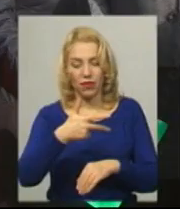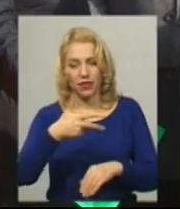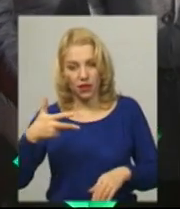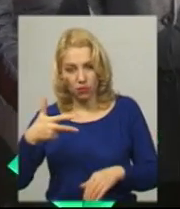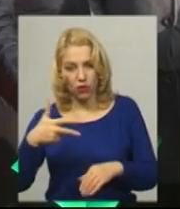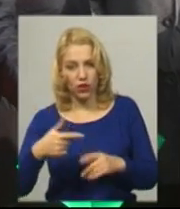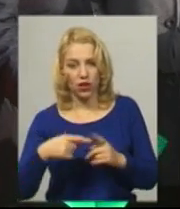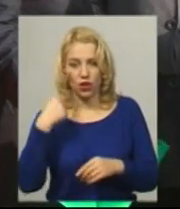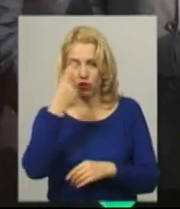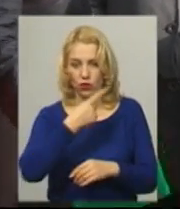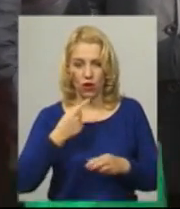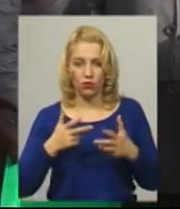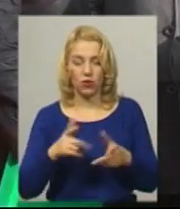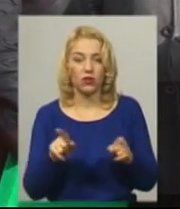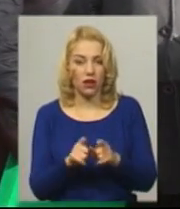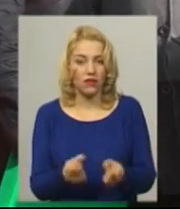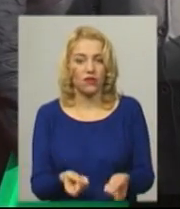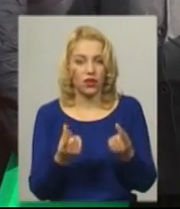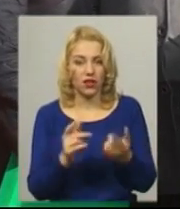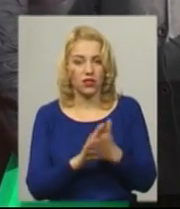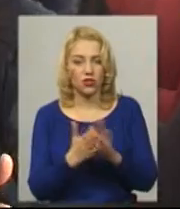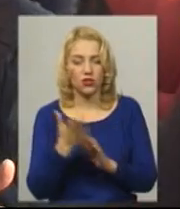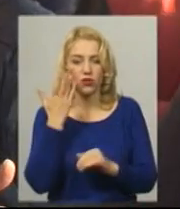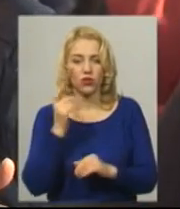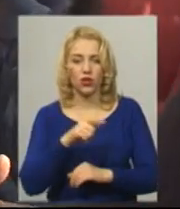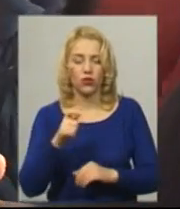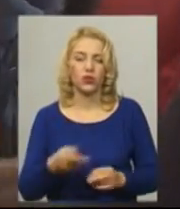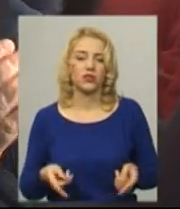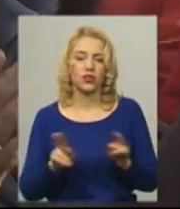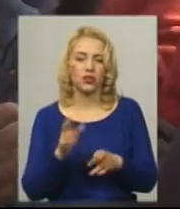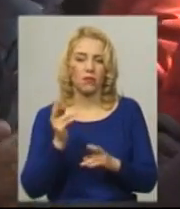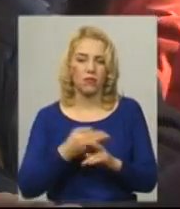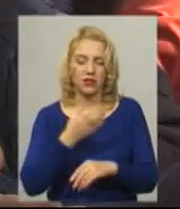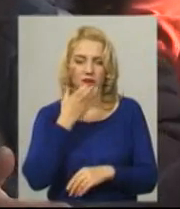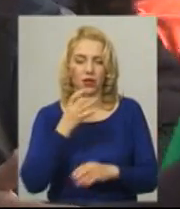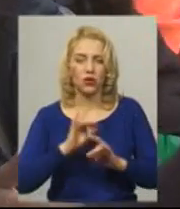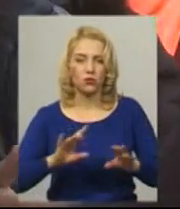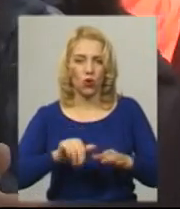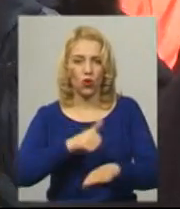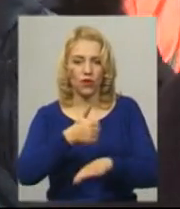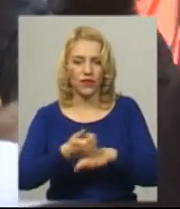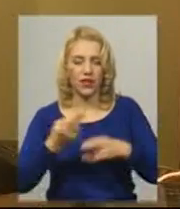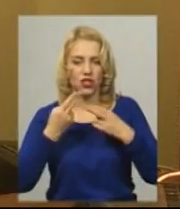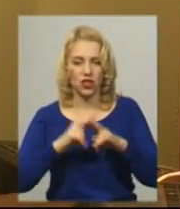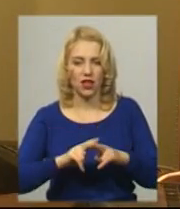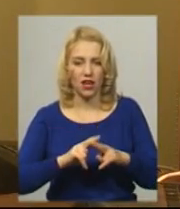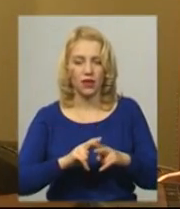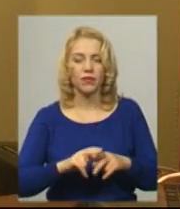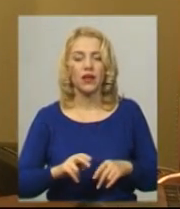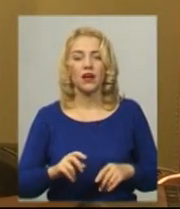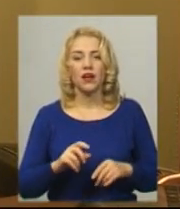в Старокостянтинові і виникла ситуація, коли люди залишилися без тепла, пояснює головний інженер акціонерного товариства